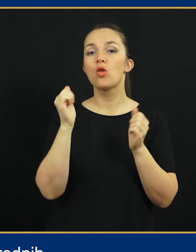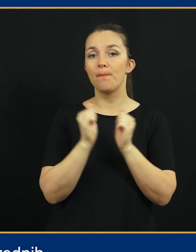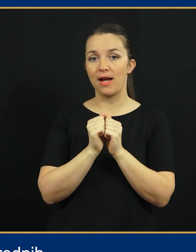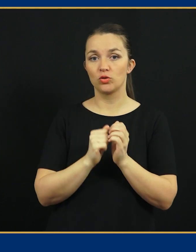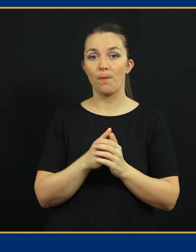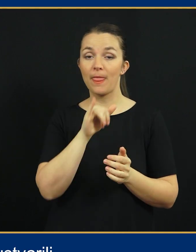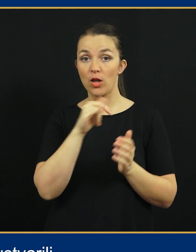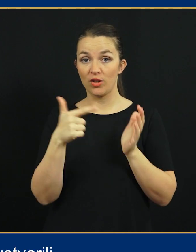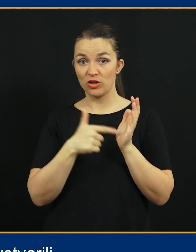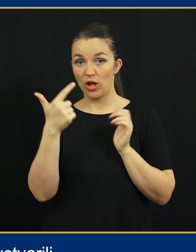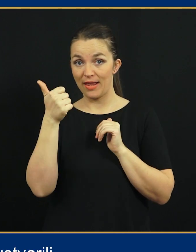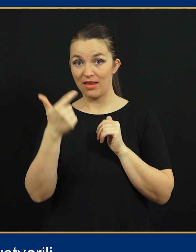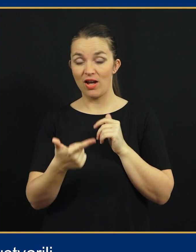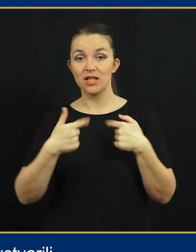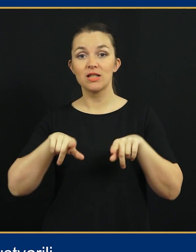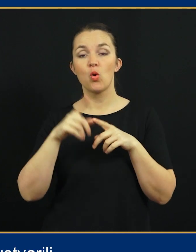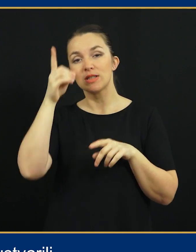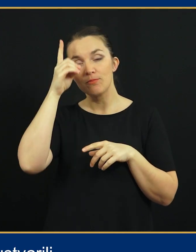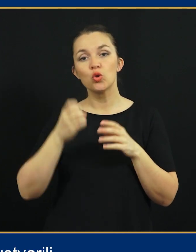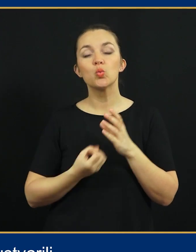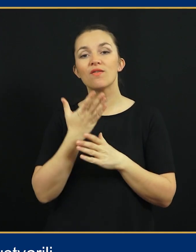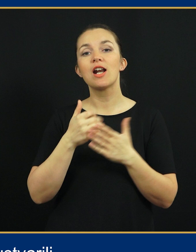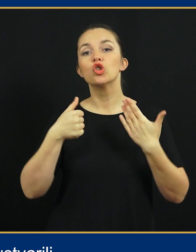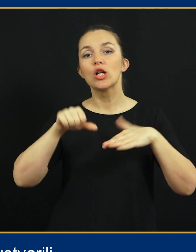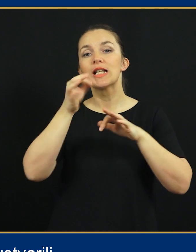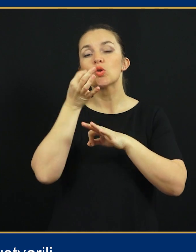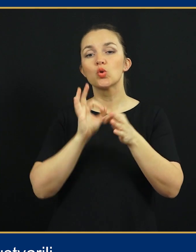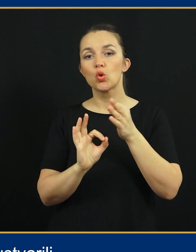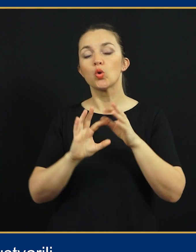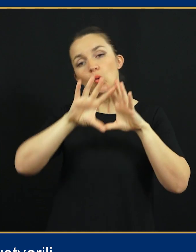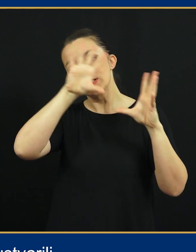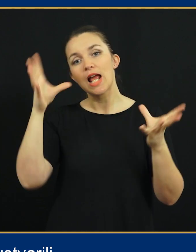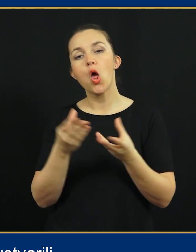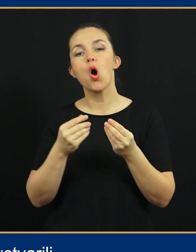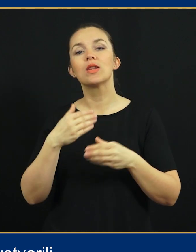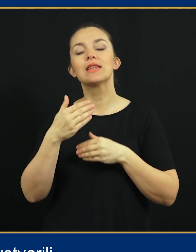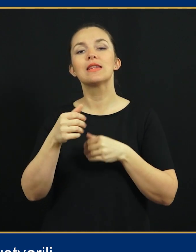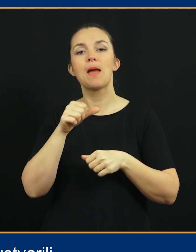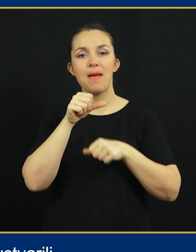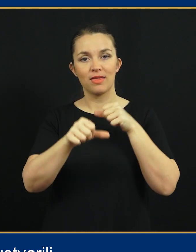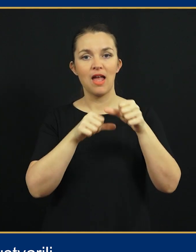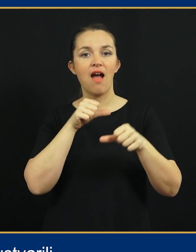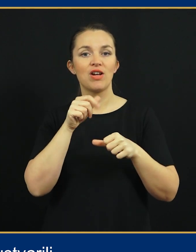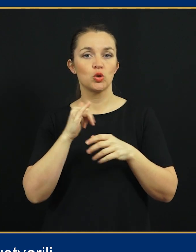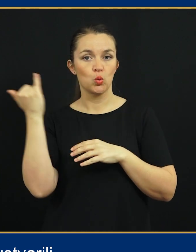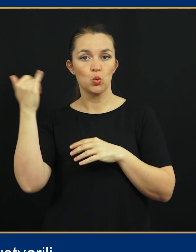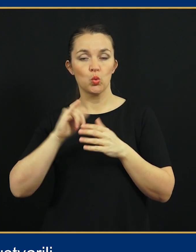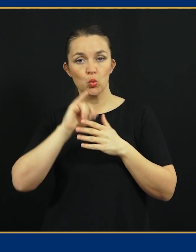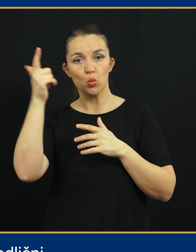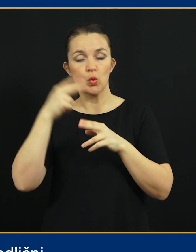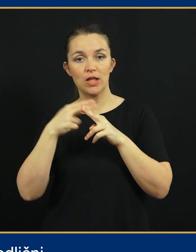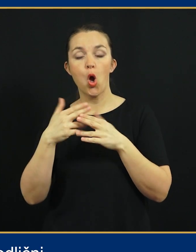mesto. V letu 2021 smo z Nemčijo ustvarili 16 odstotkov celotne blagovne menjave stojino.